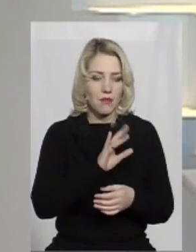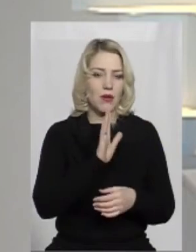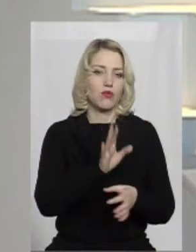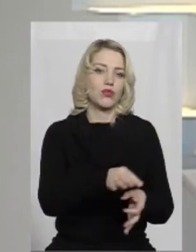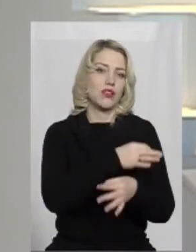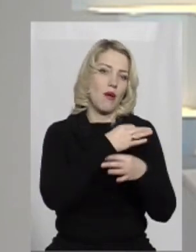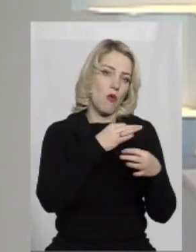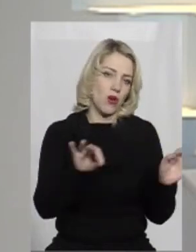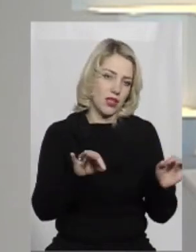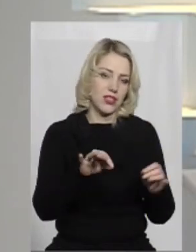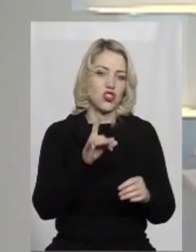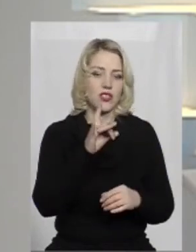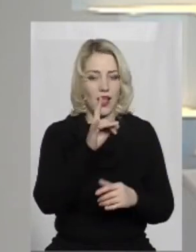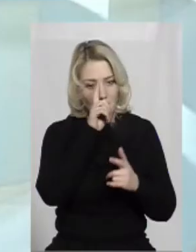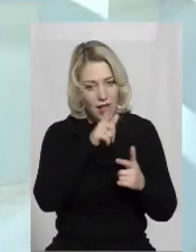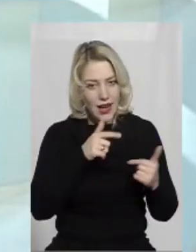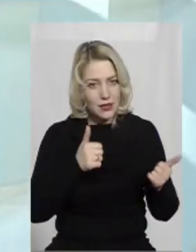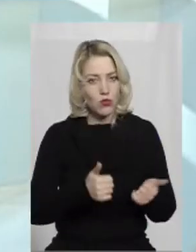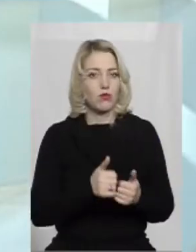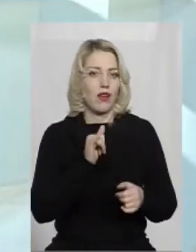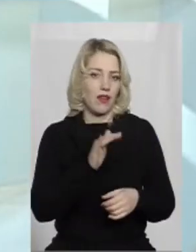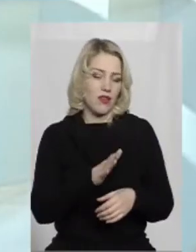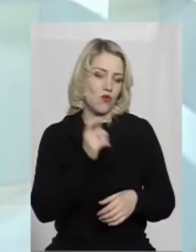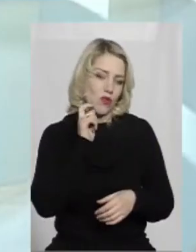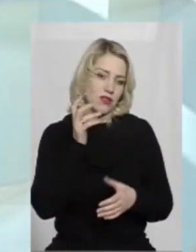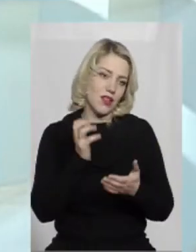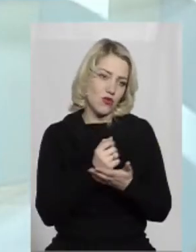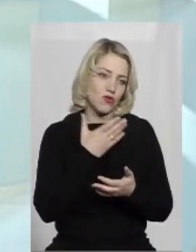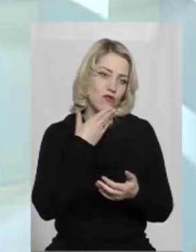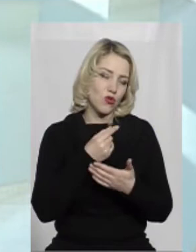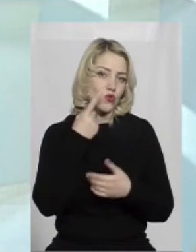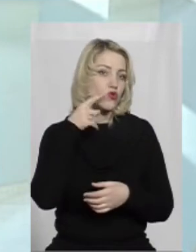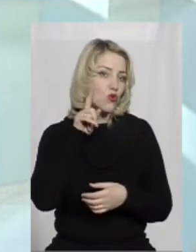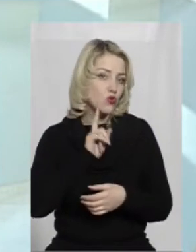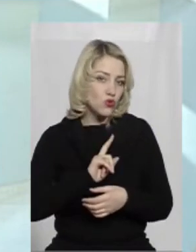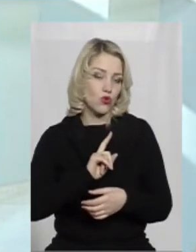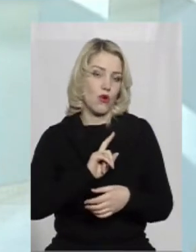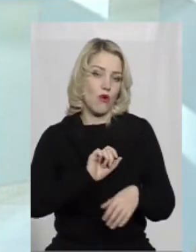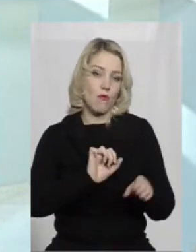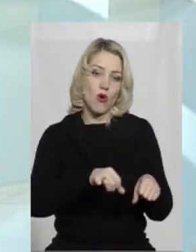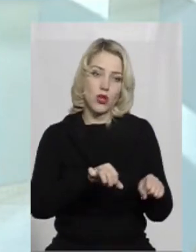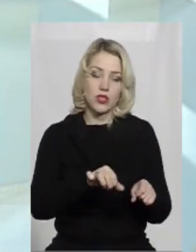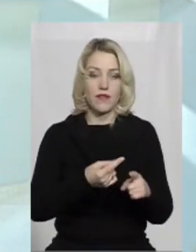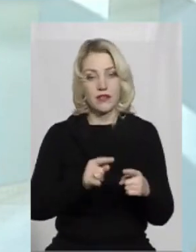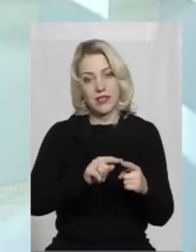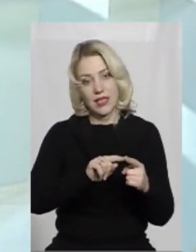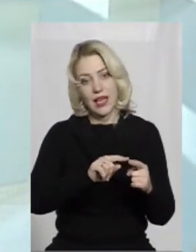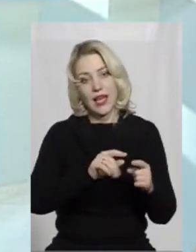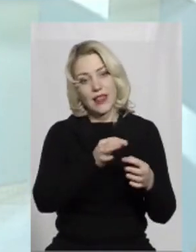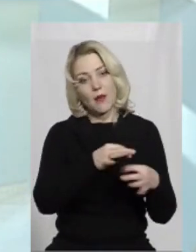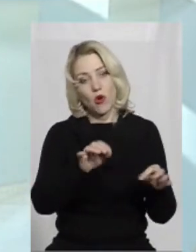республікою, і українці знайдуть свою таку зручну можливість в цій